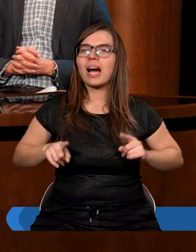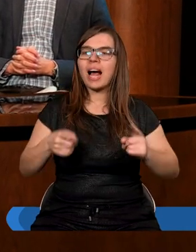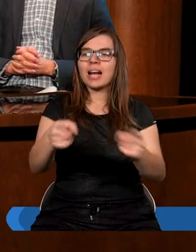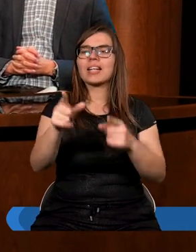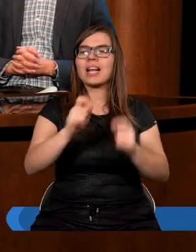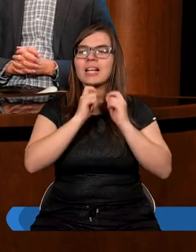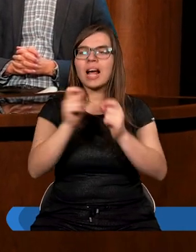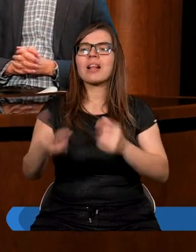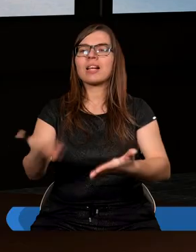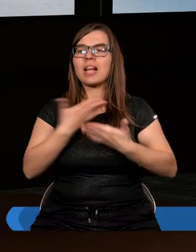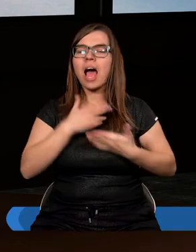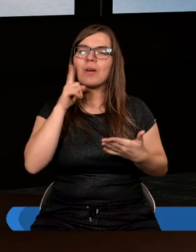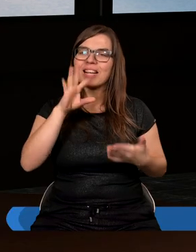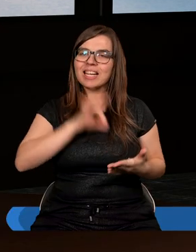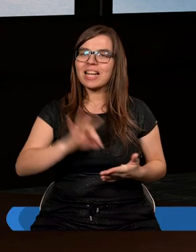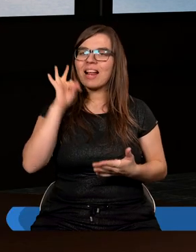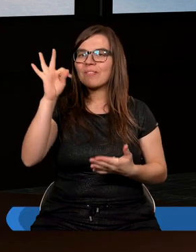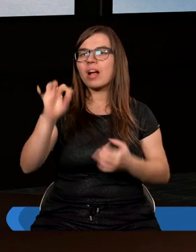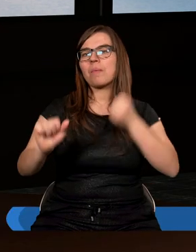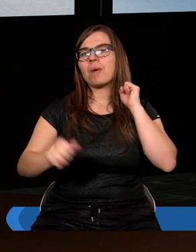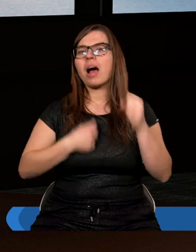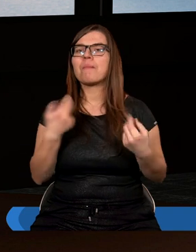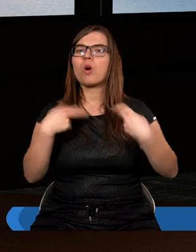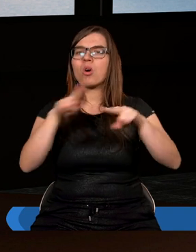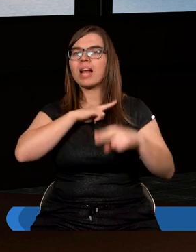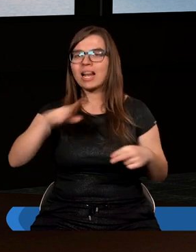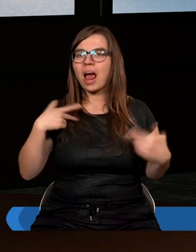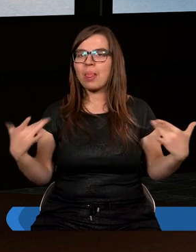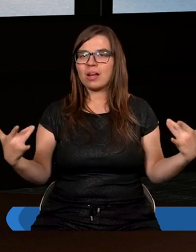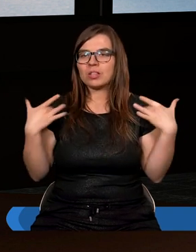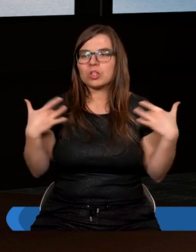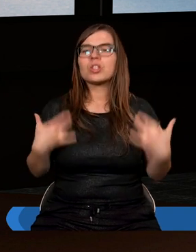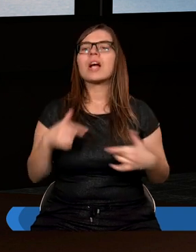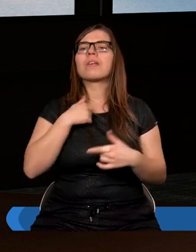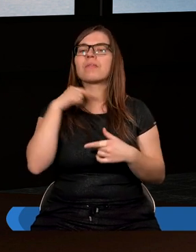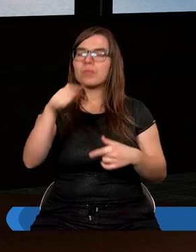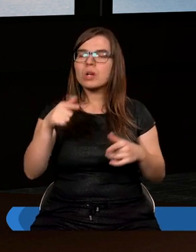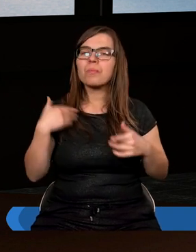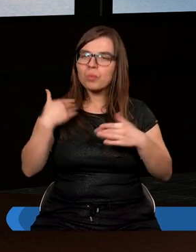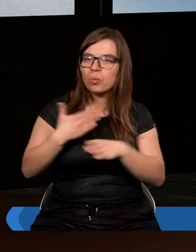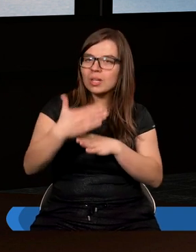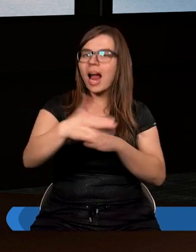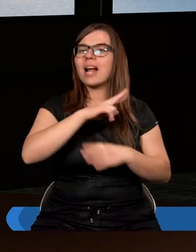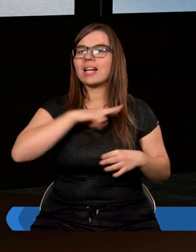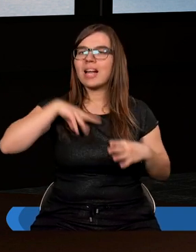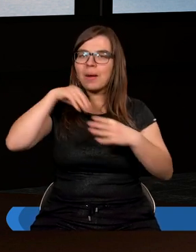wciąż się realizuje, za to, że dałeś nam Syna swego, który oddał za nas życie, i za to, że oręduje teraz za nami,